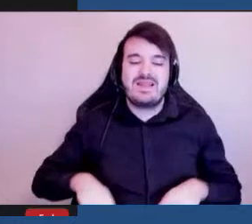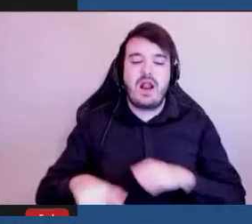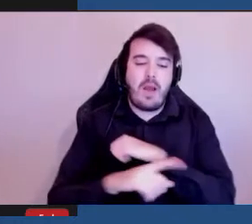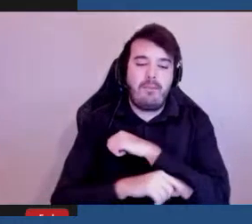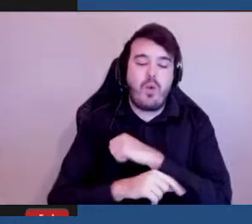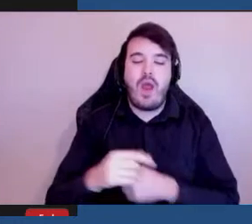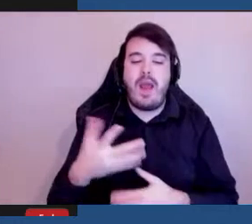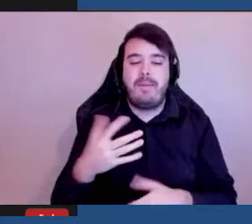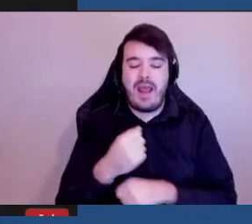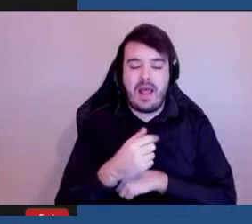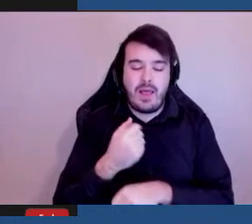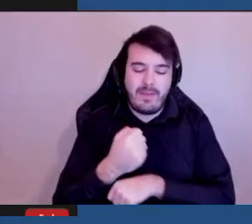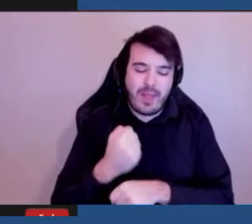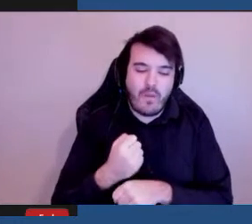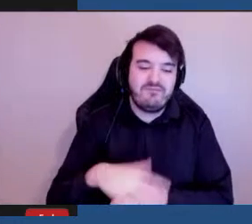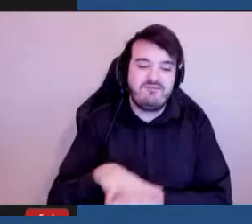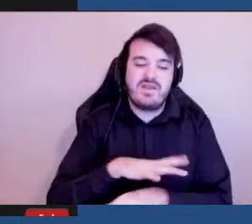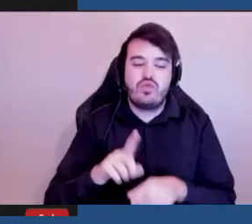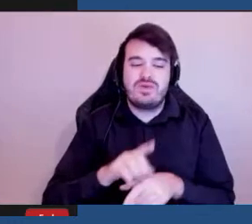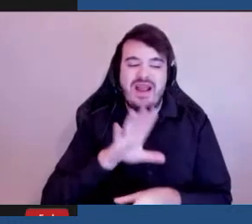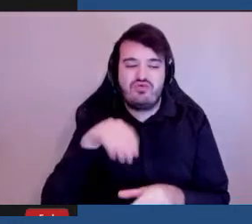personnes handicapées. Merci.